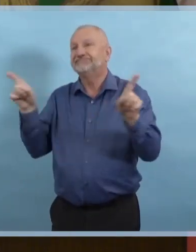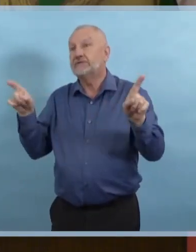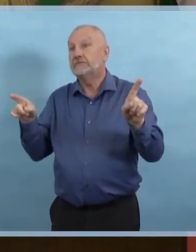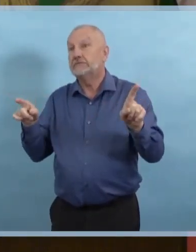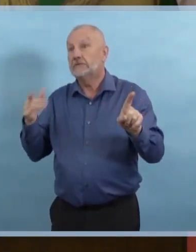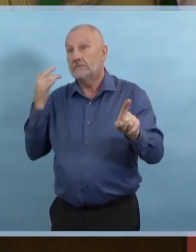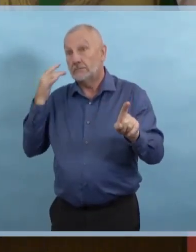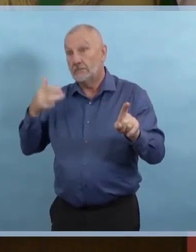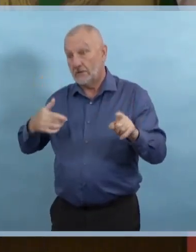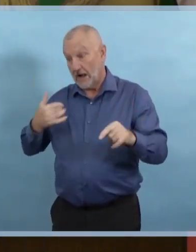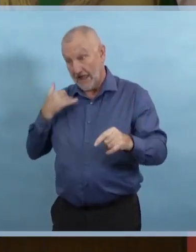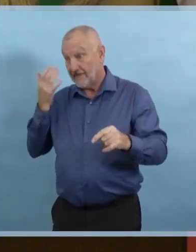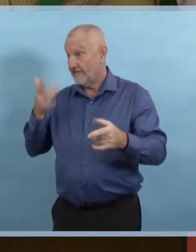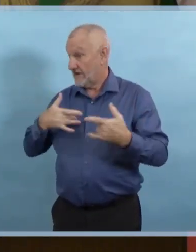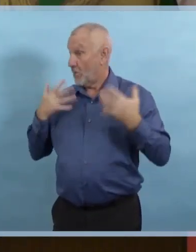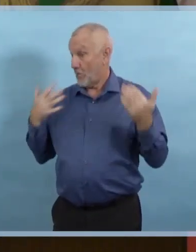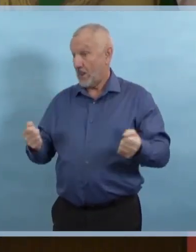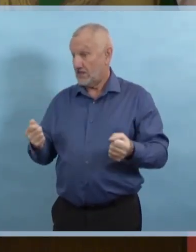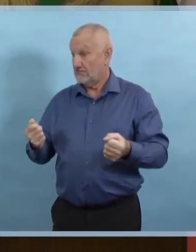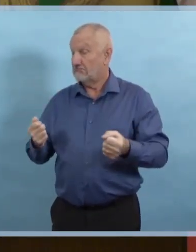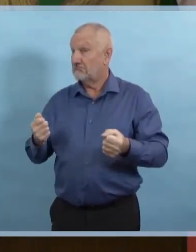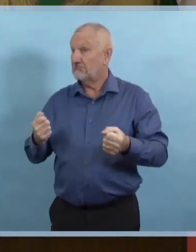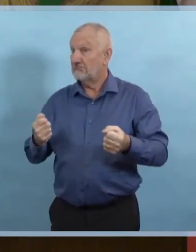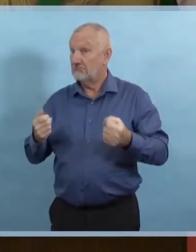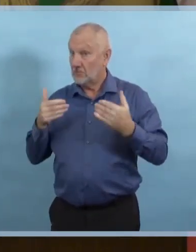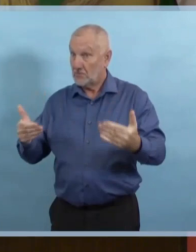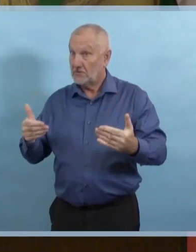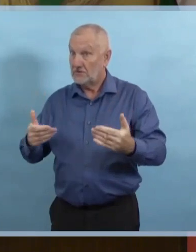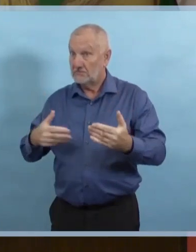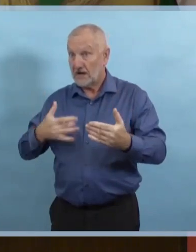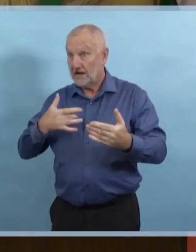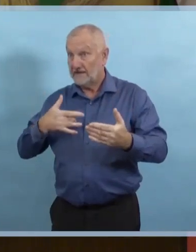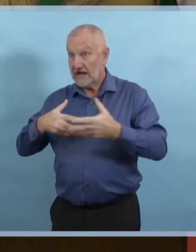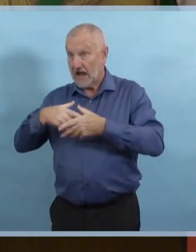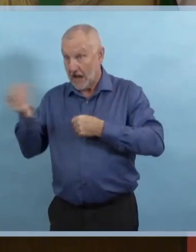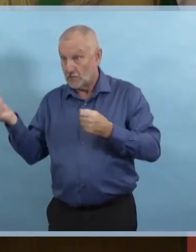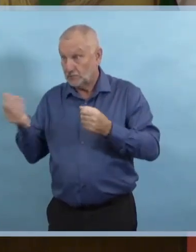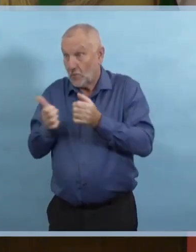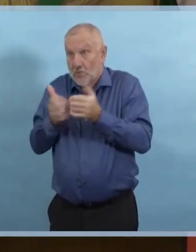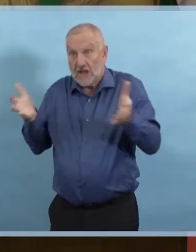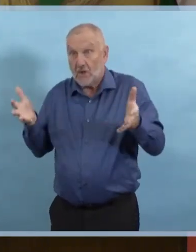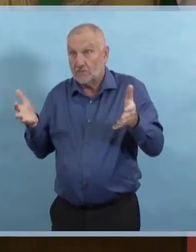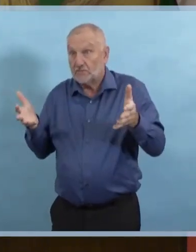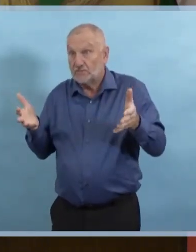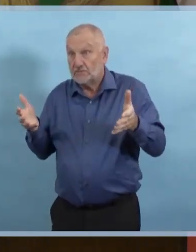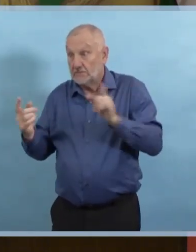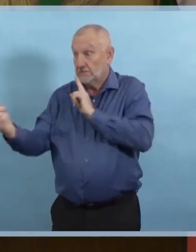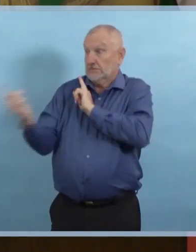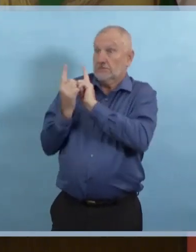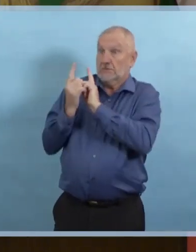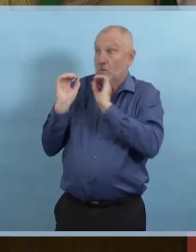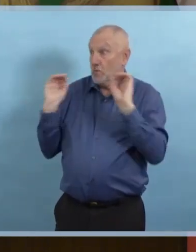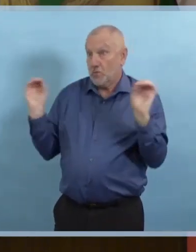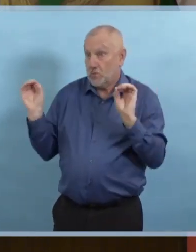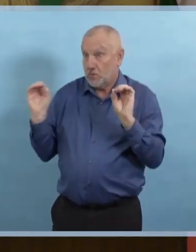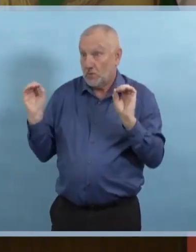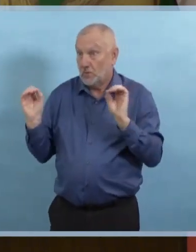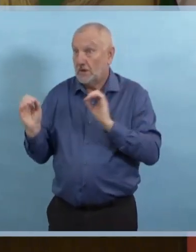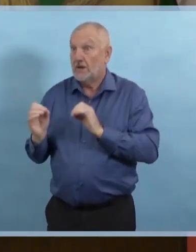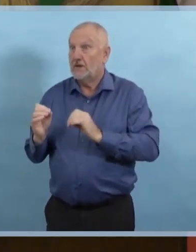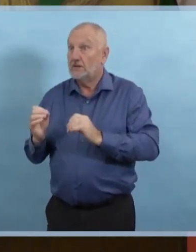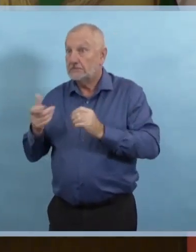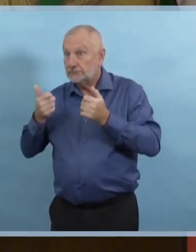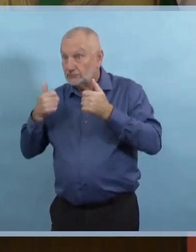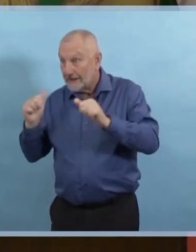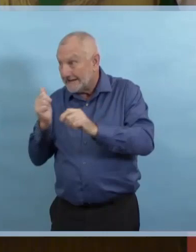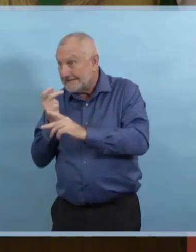de contact proche avec les autres, vous pouvez trouver un moyen de bien profiter de l'Halloween. Les gens qui vont donner des bonbons doivent se rappeler de faire en sorte